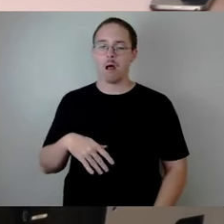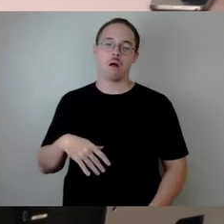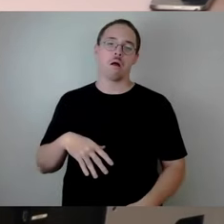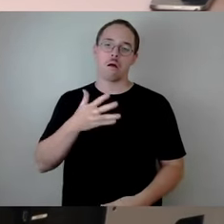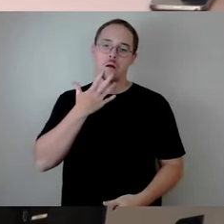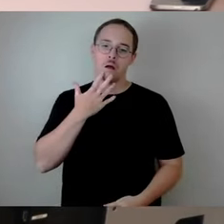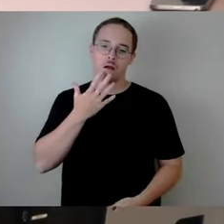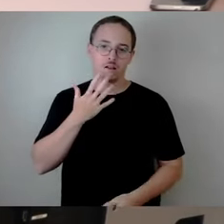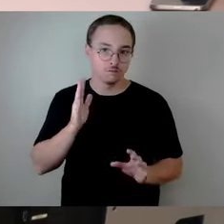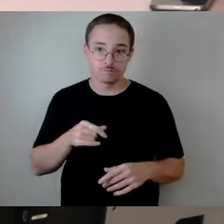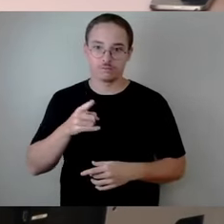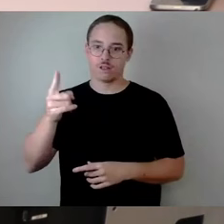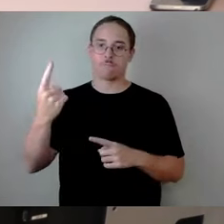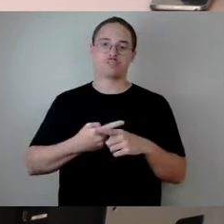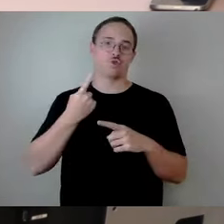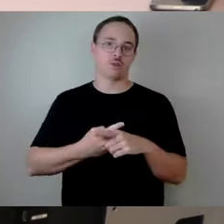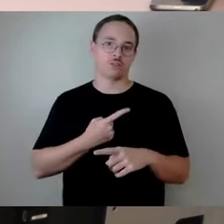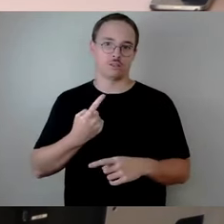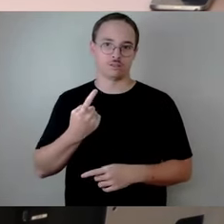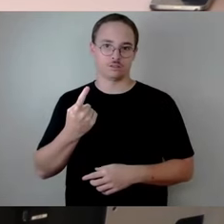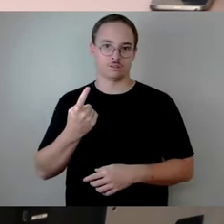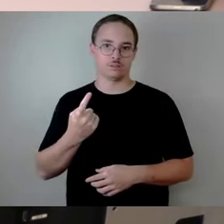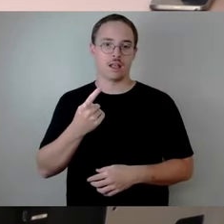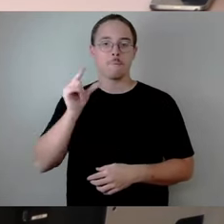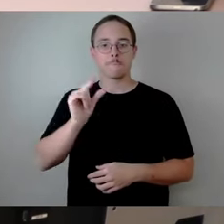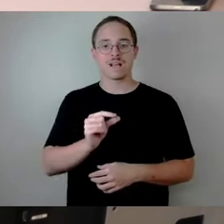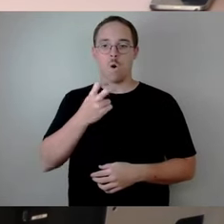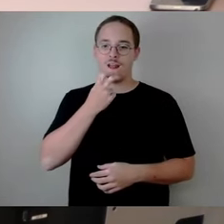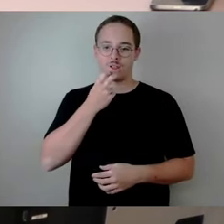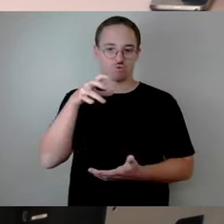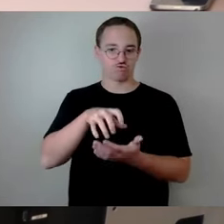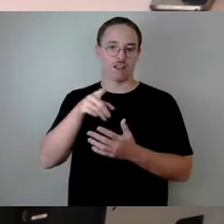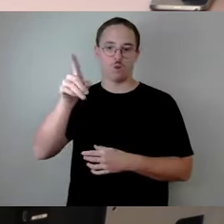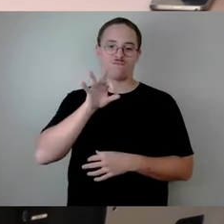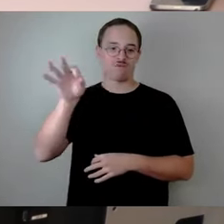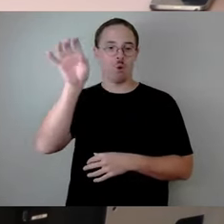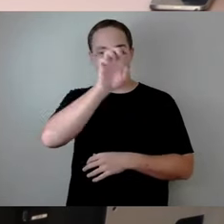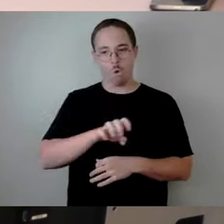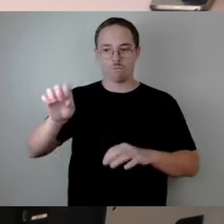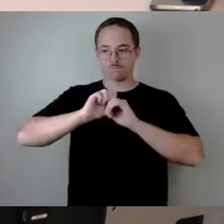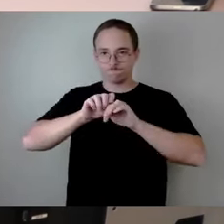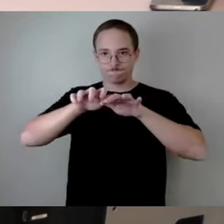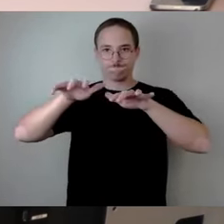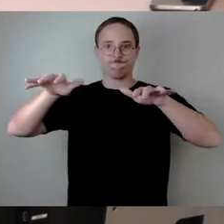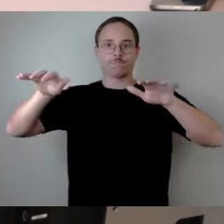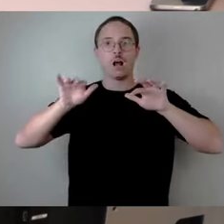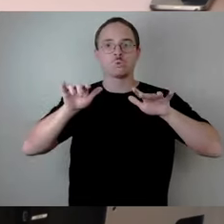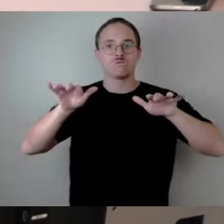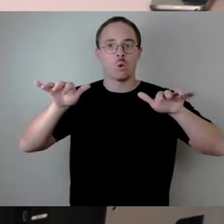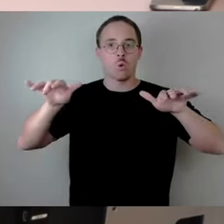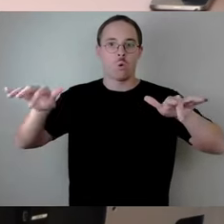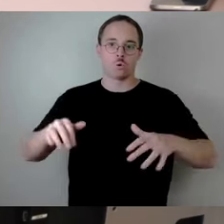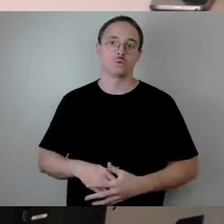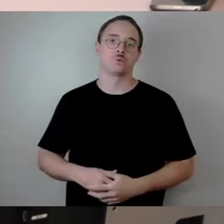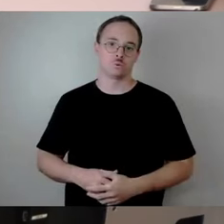Mikroelektronikstandort wird europaweit Auswirkungen haben. Und da ist es, finde ich, oder sehen wir Bündnisgrün so,